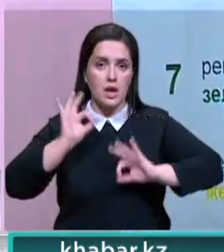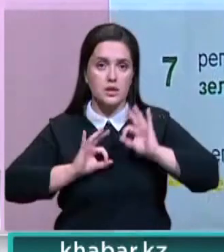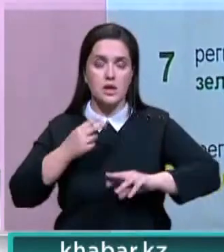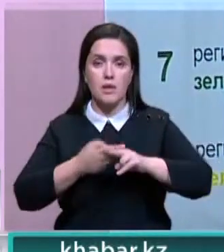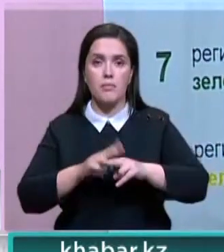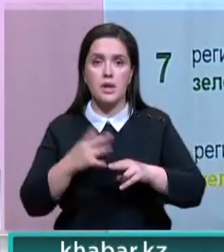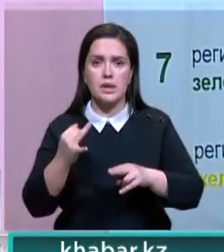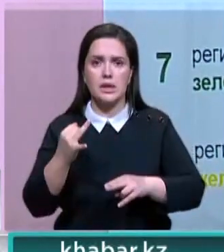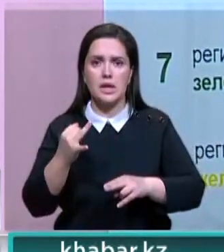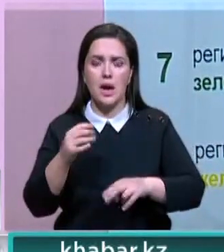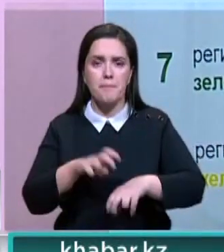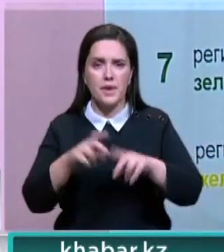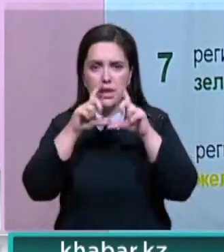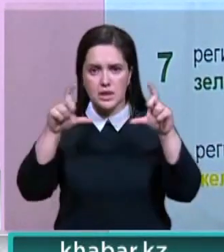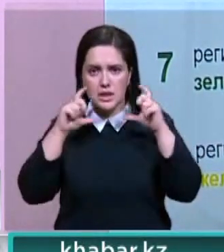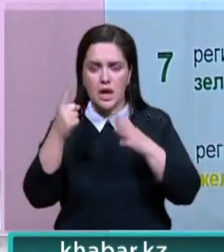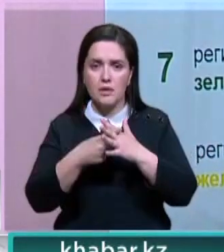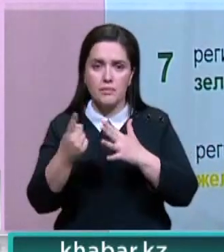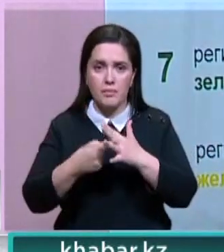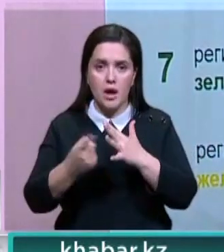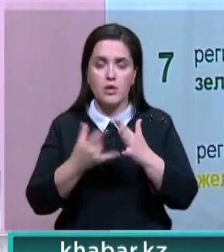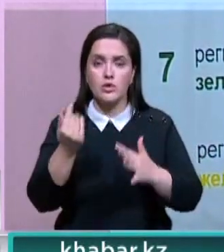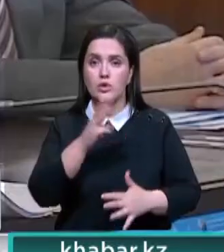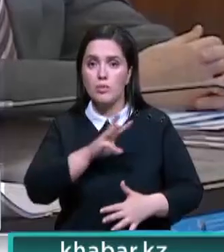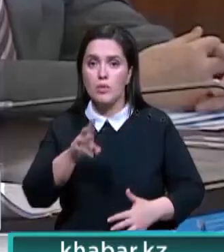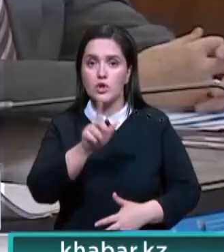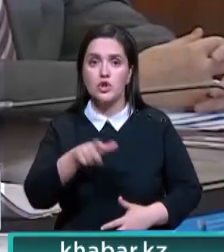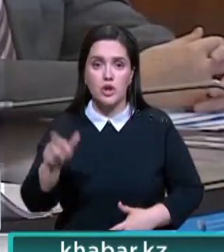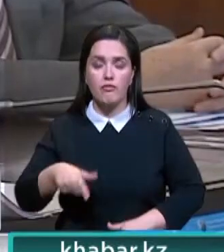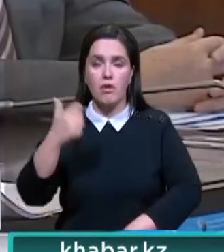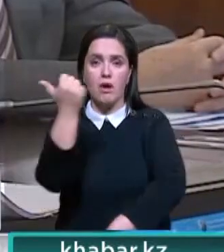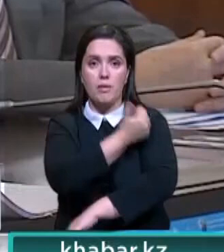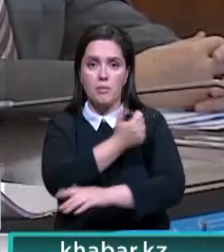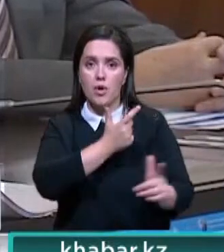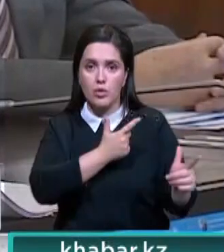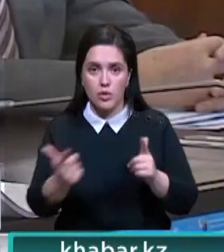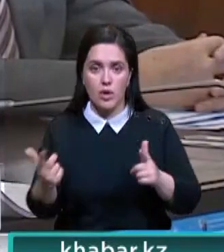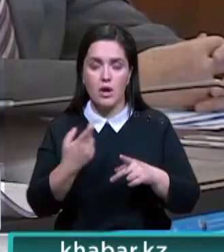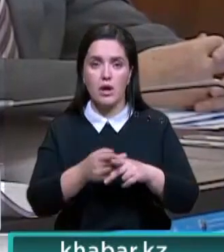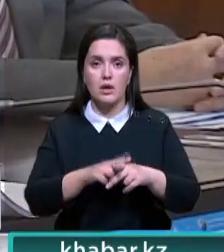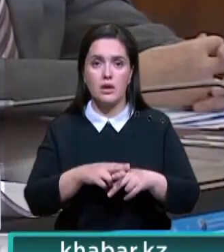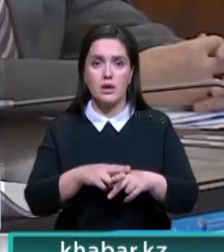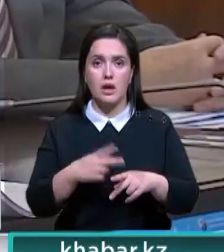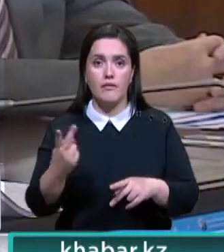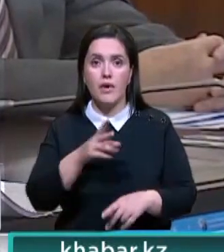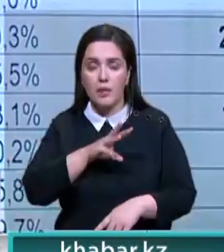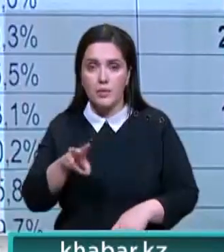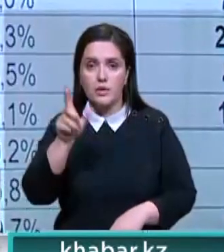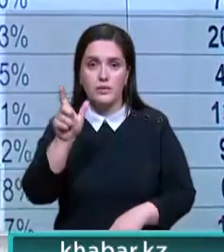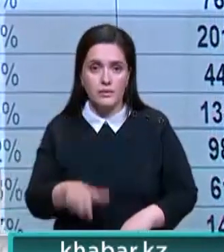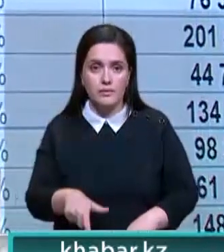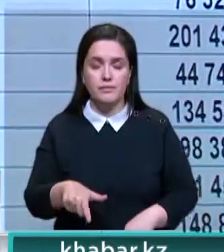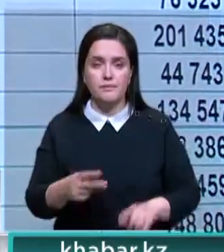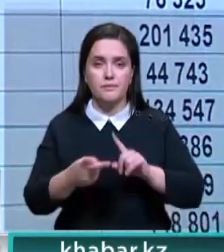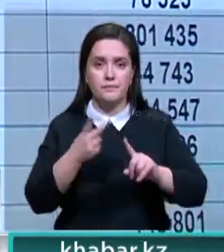и медизделий. На сегодняшний день больше трех миллионов человек вакцинировано первым компонентом, почти два миллиона человек